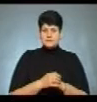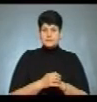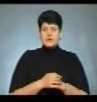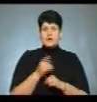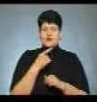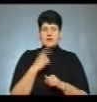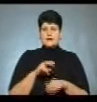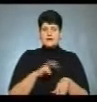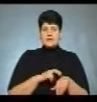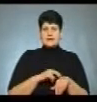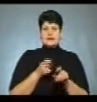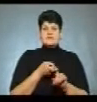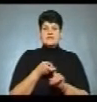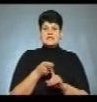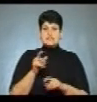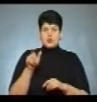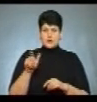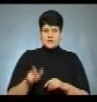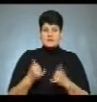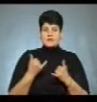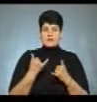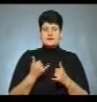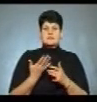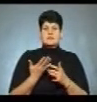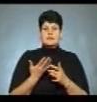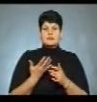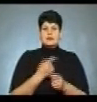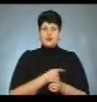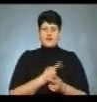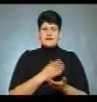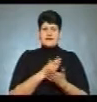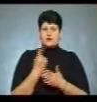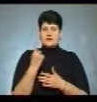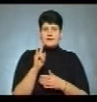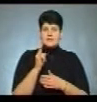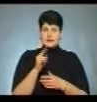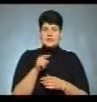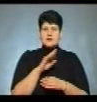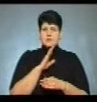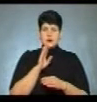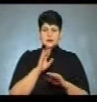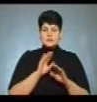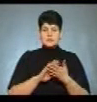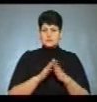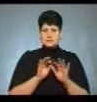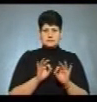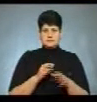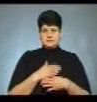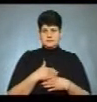лікар-інфекціоніст Наталія Хома. Зараз на стаціонарному лікуванні перебуває одна дитина, її мати ситуацію не коментує.